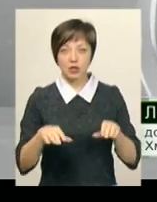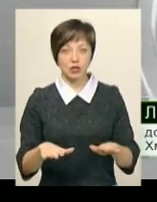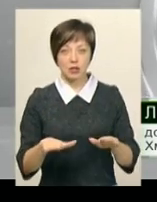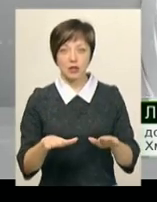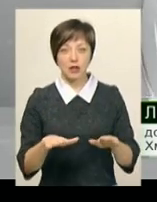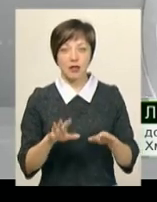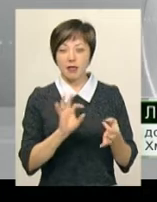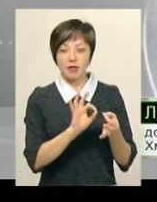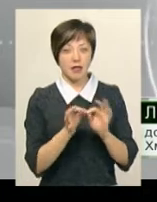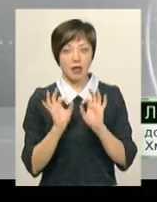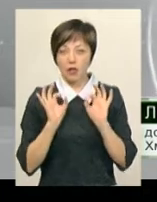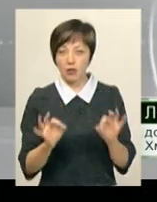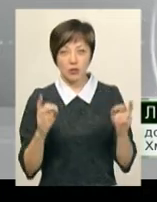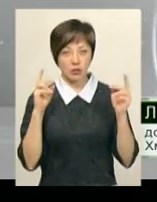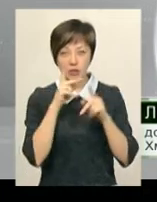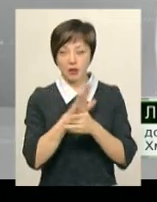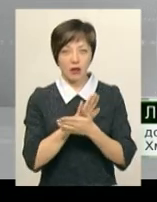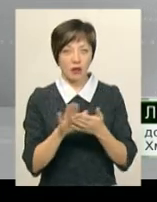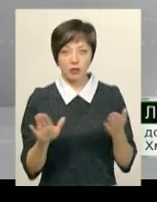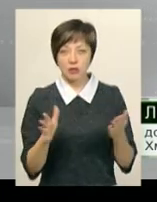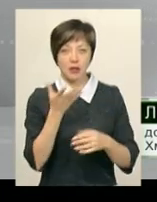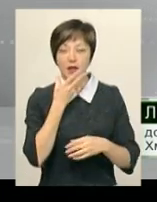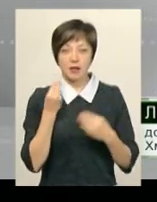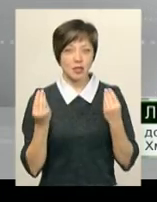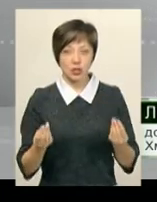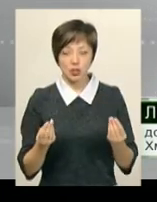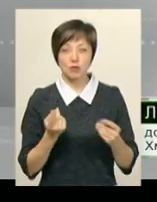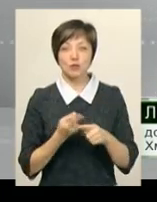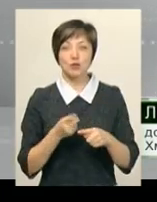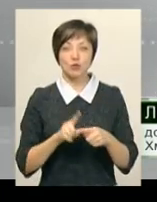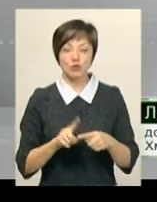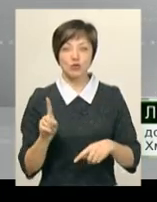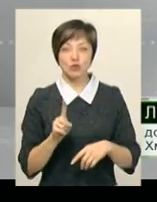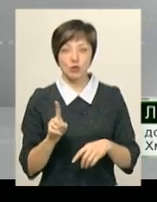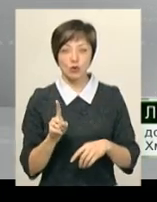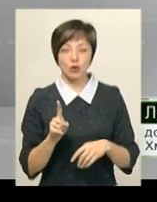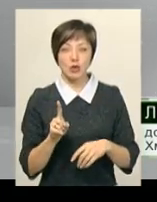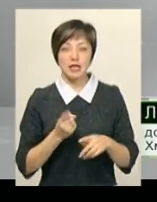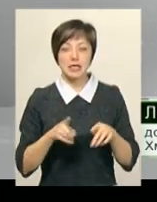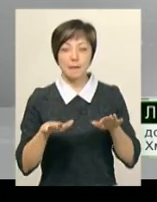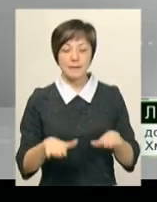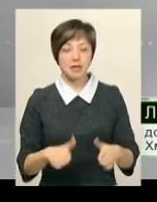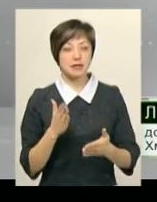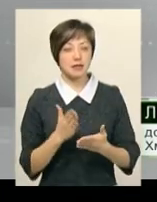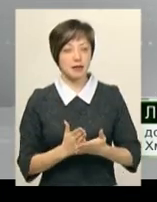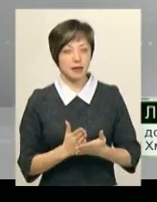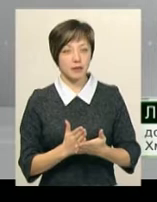нелогічним, не екологічним, не естетичним. Тому що ці ці місти є